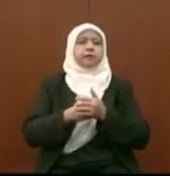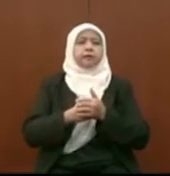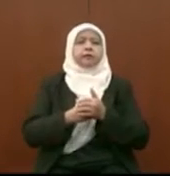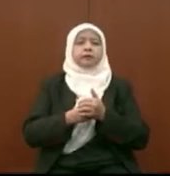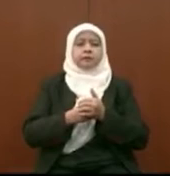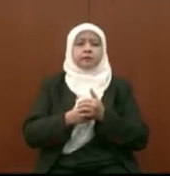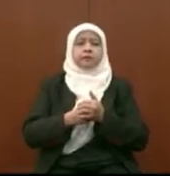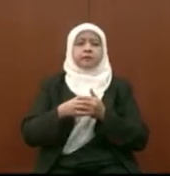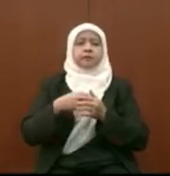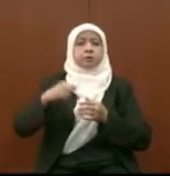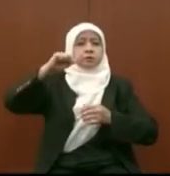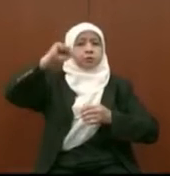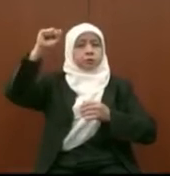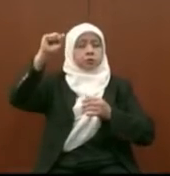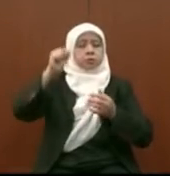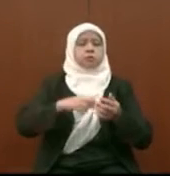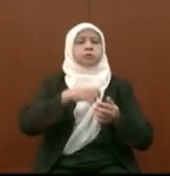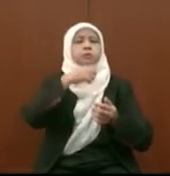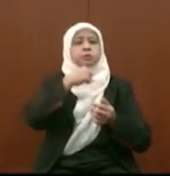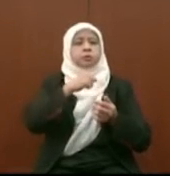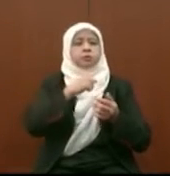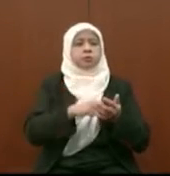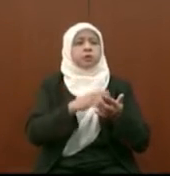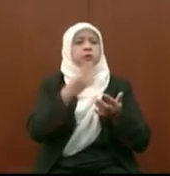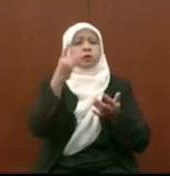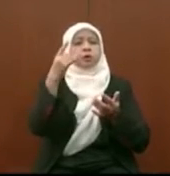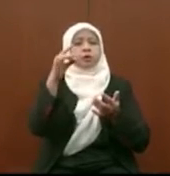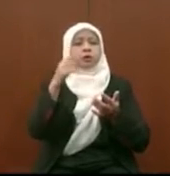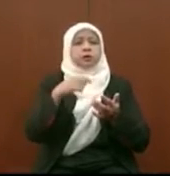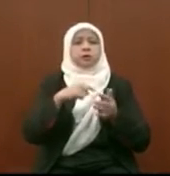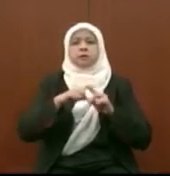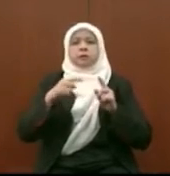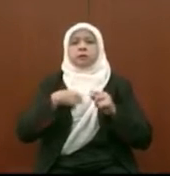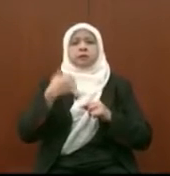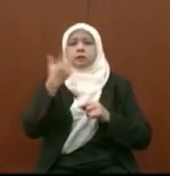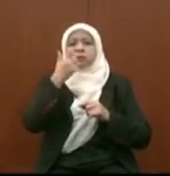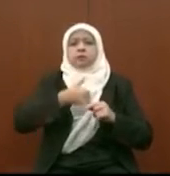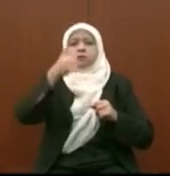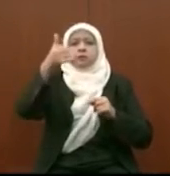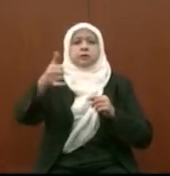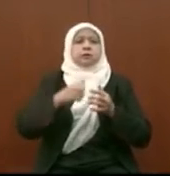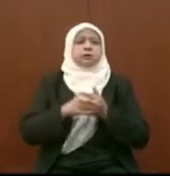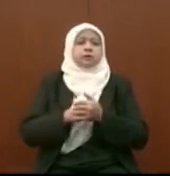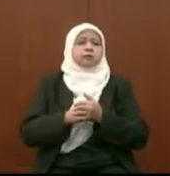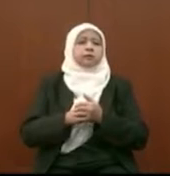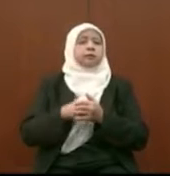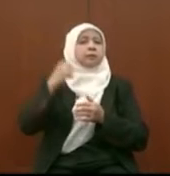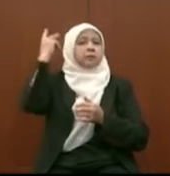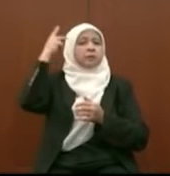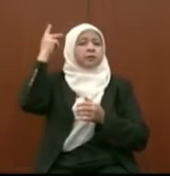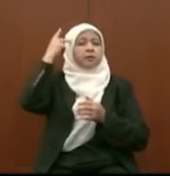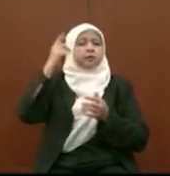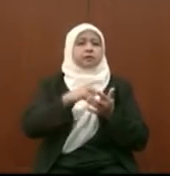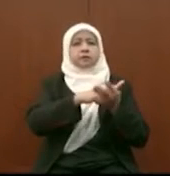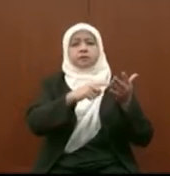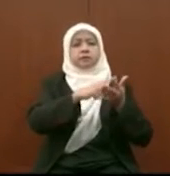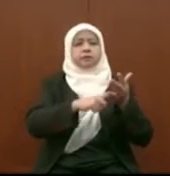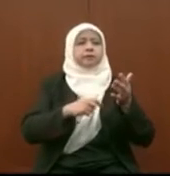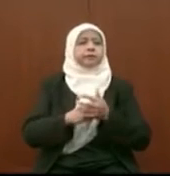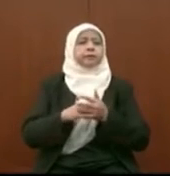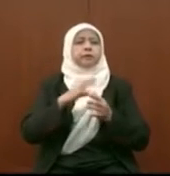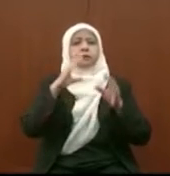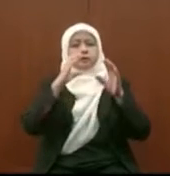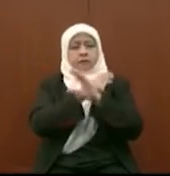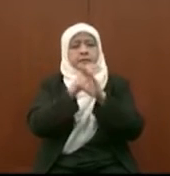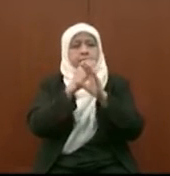% mengatakan saya sokong mengundi 18 tapi saya tidak akan keluar mengundi ini adalah polemik yang kita ada dan cabaran yang